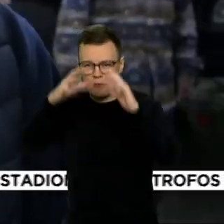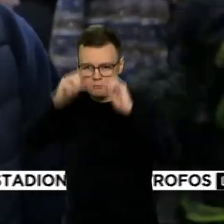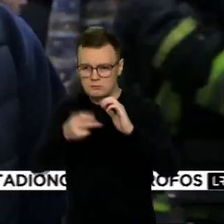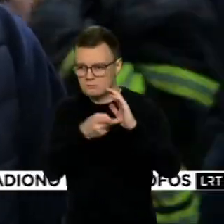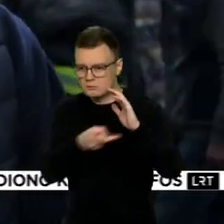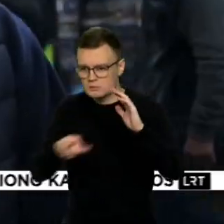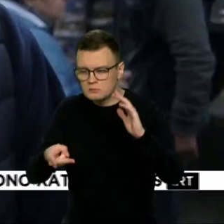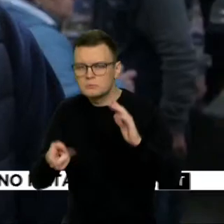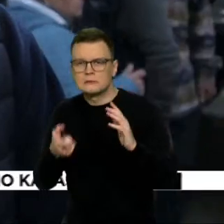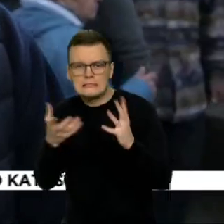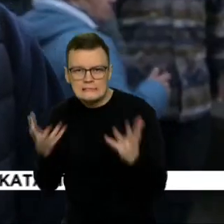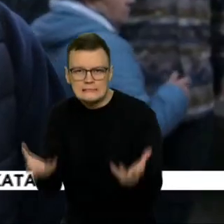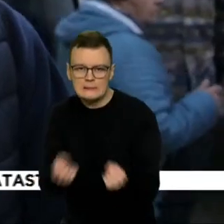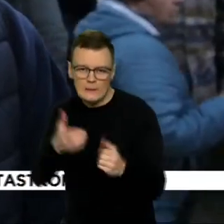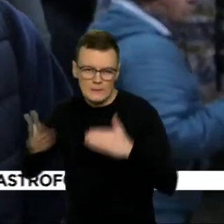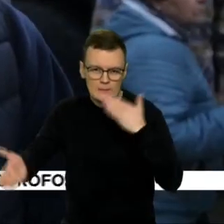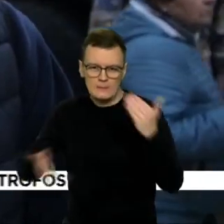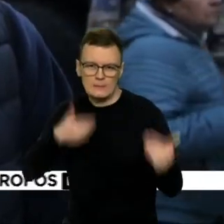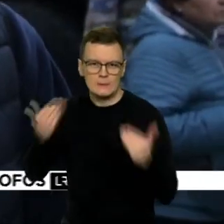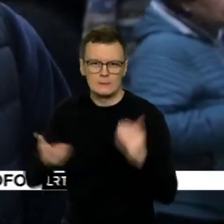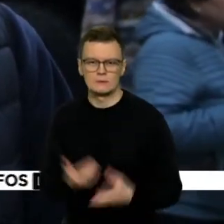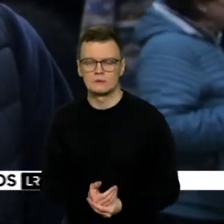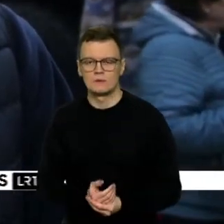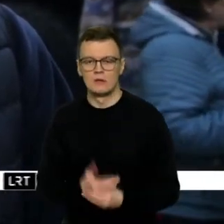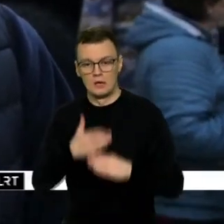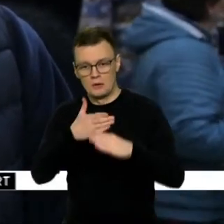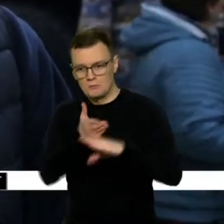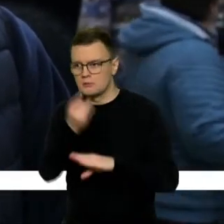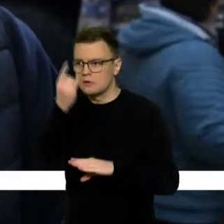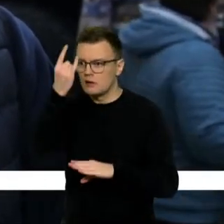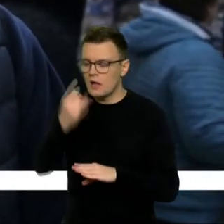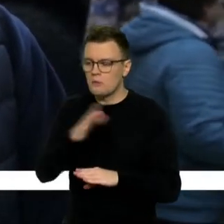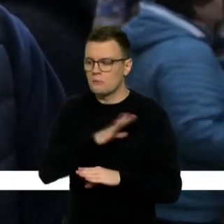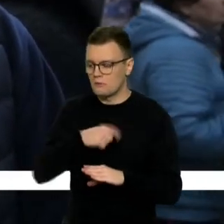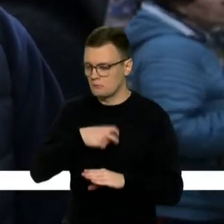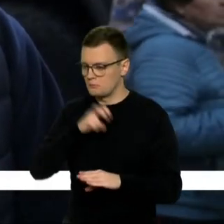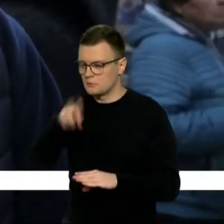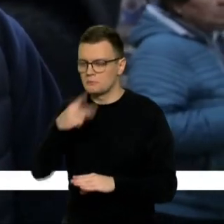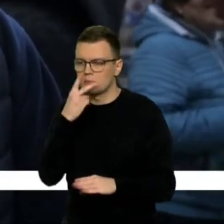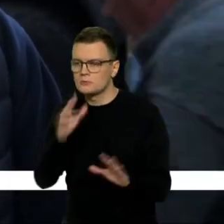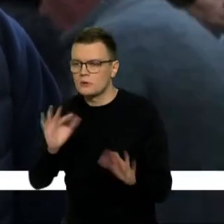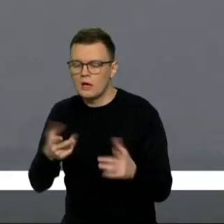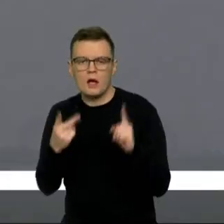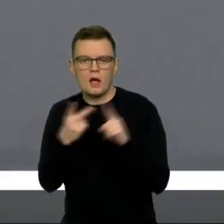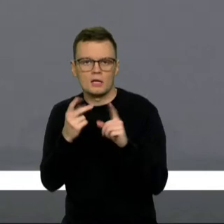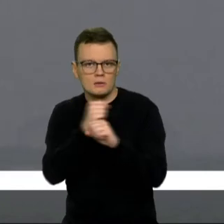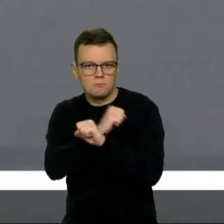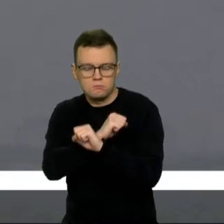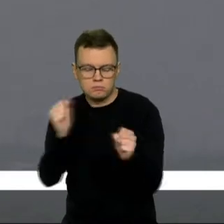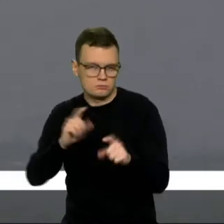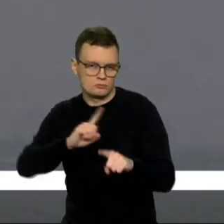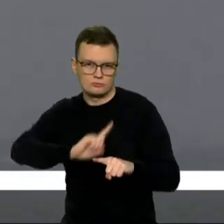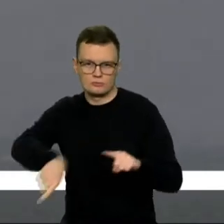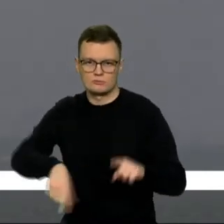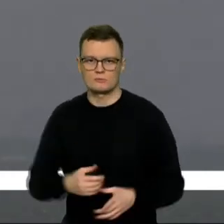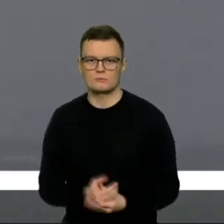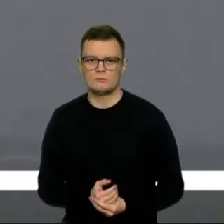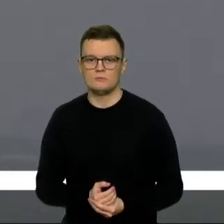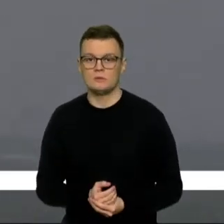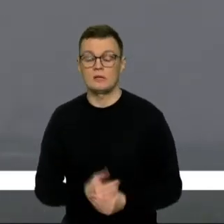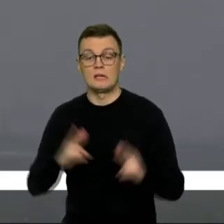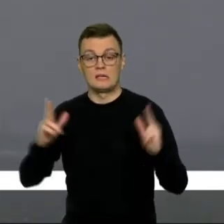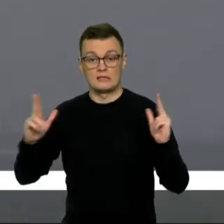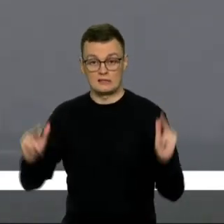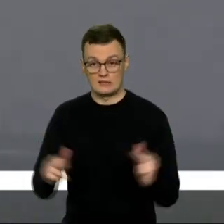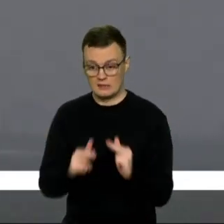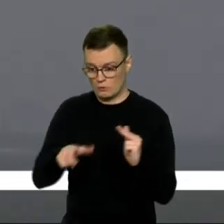Iš dužo langai iš šokų pasižiūrėti, kas atsitiko, bet tada nugreudėjo antras progymas – vienas paskui kitą. Kitoje dnipro pusėje piečiau